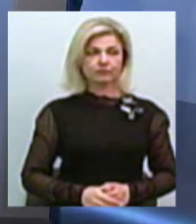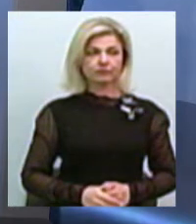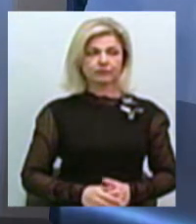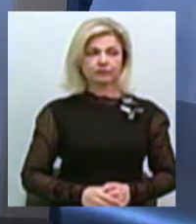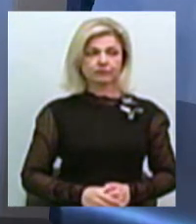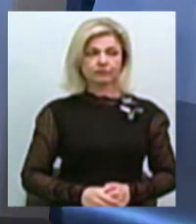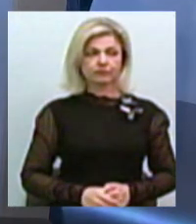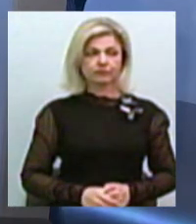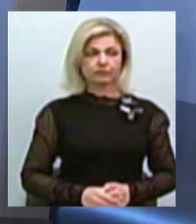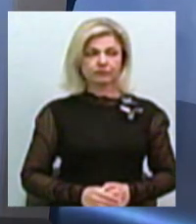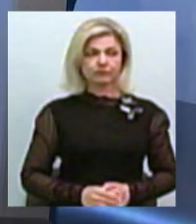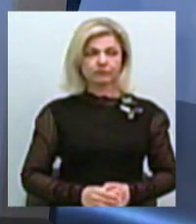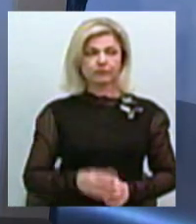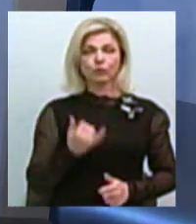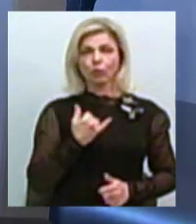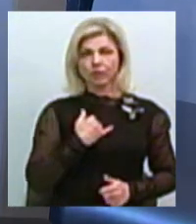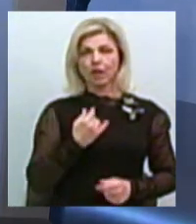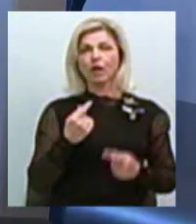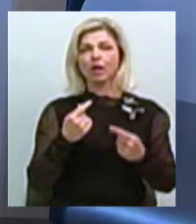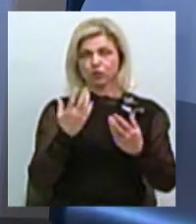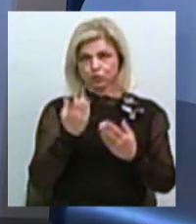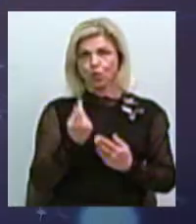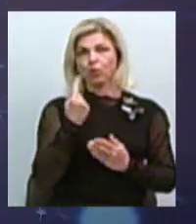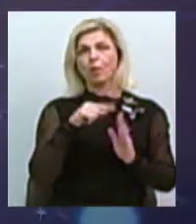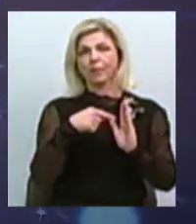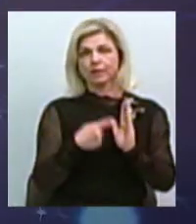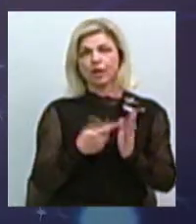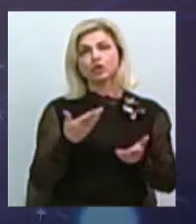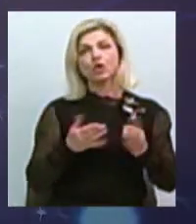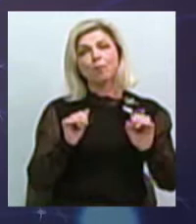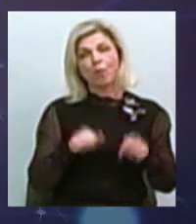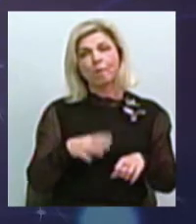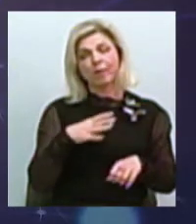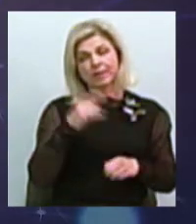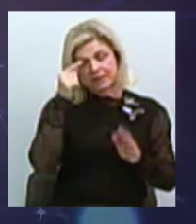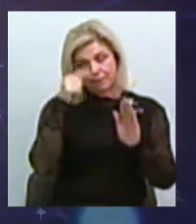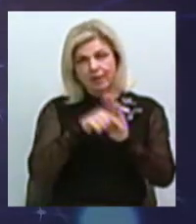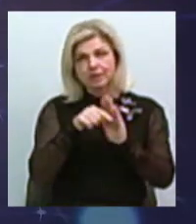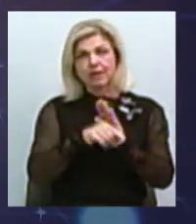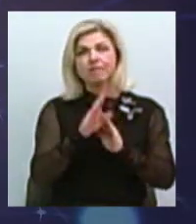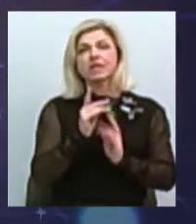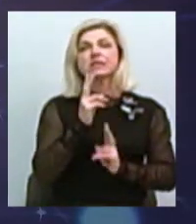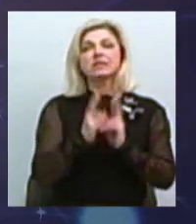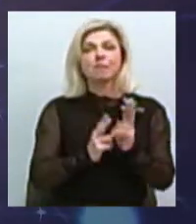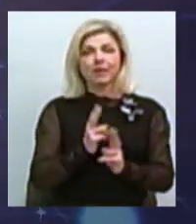мене більш таке питання концептуальне. Чи може бути сенс у зміні